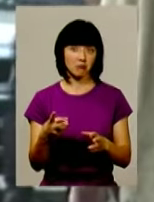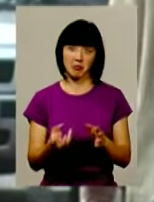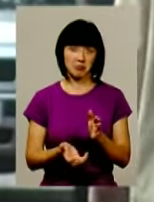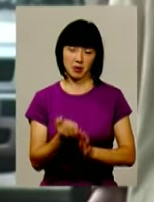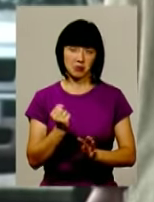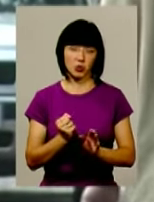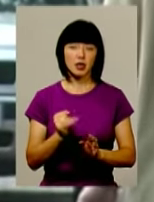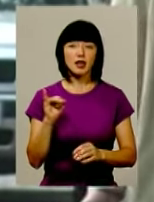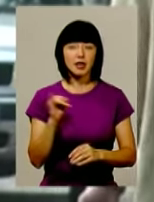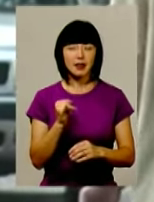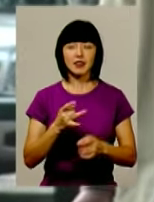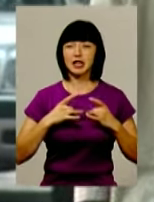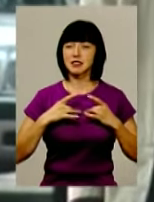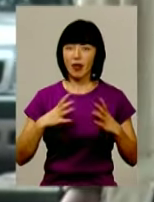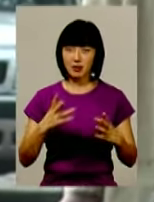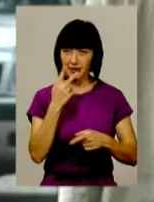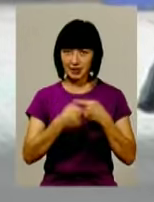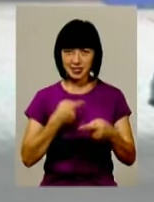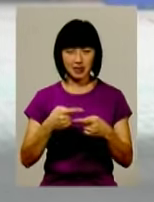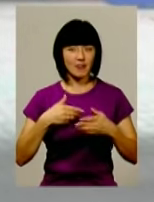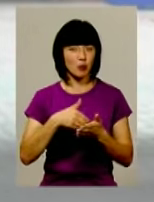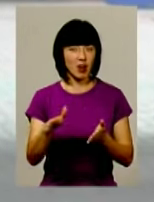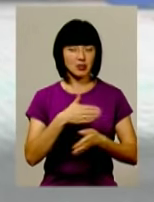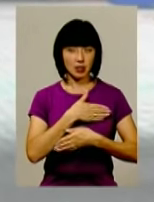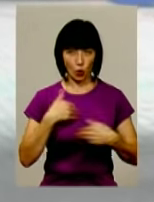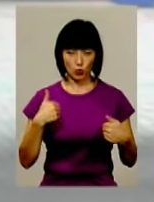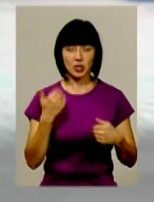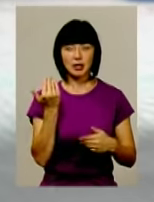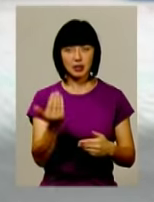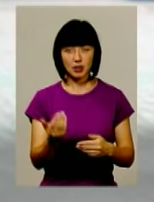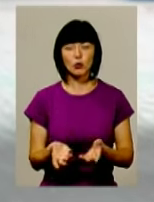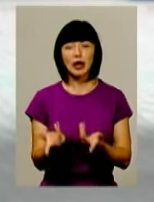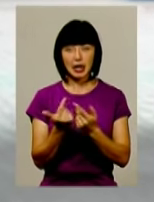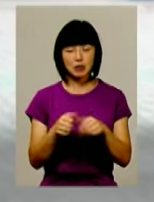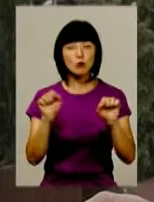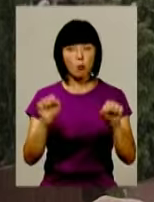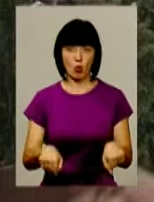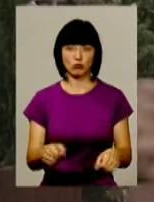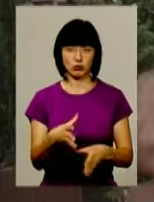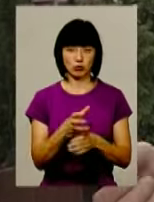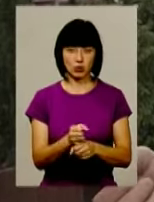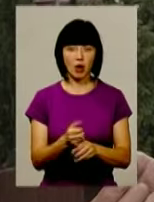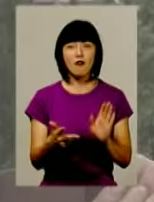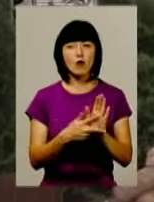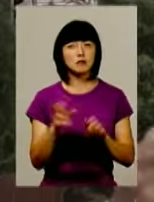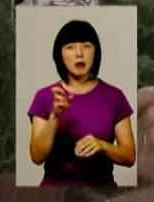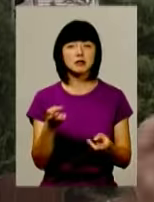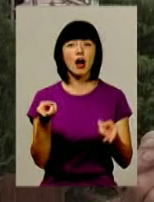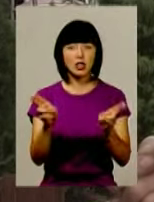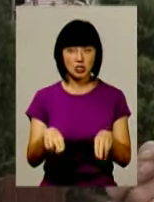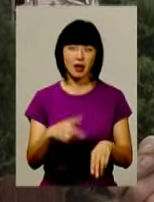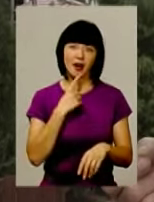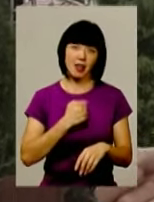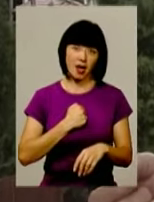підтримують і від традиційних свят відмовлятися не хочуть. Утім, запевняють, їхню кількість можна скоротити. В 8 березня хай лишається. Хоть і